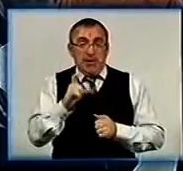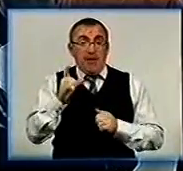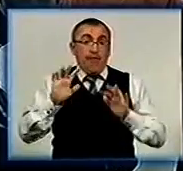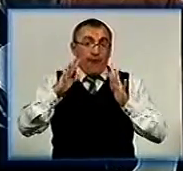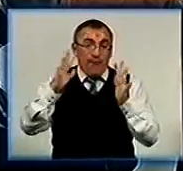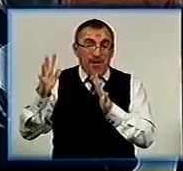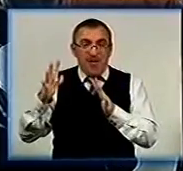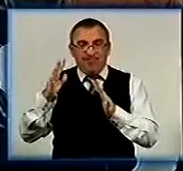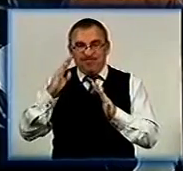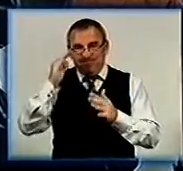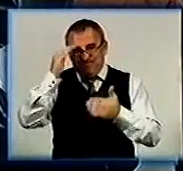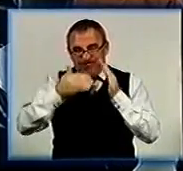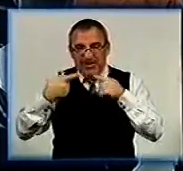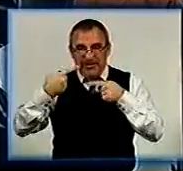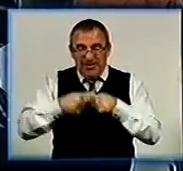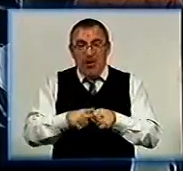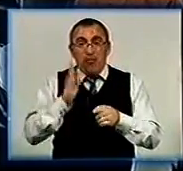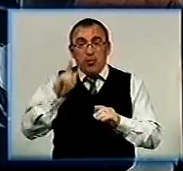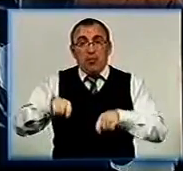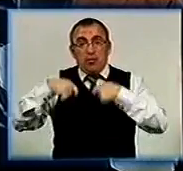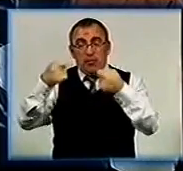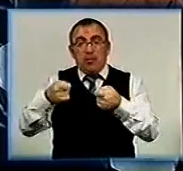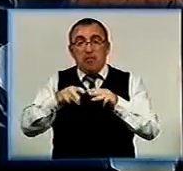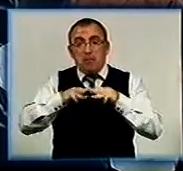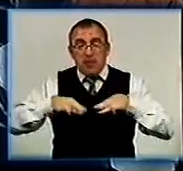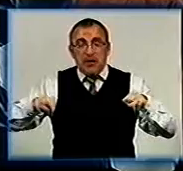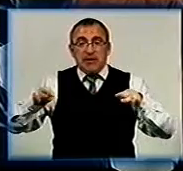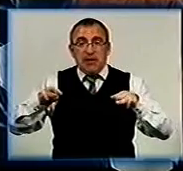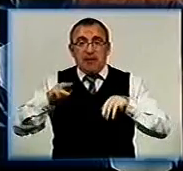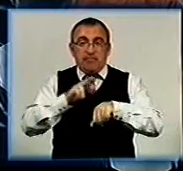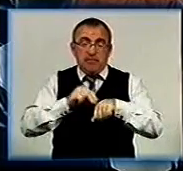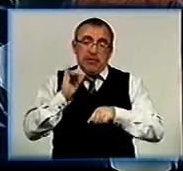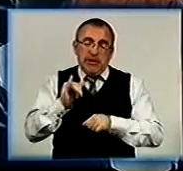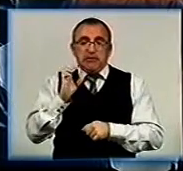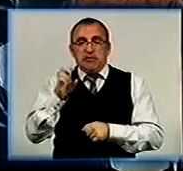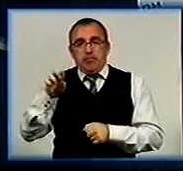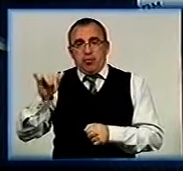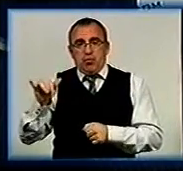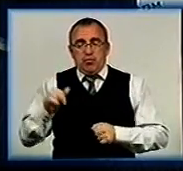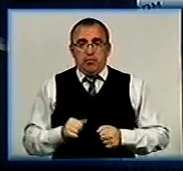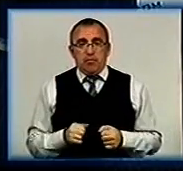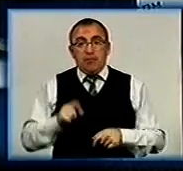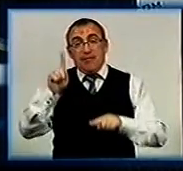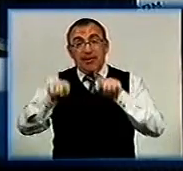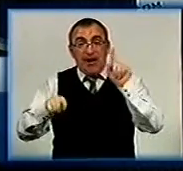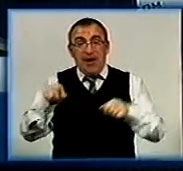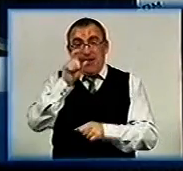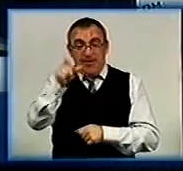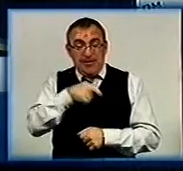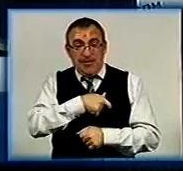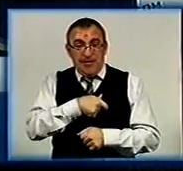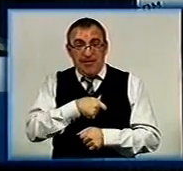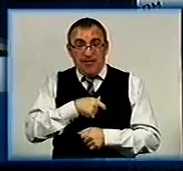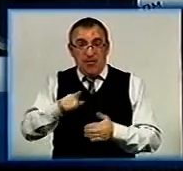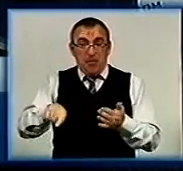застосування брудних технологій будуть передавати до управління Міністерства внутрішніх справ та СБУ. Деякі кандидати на